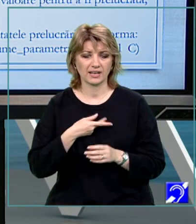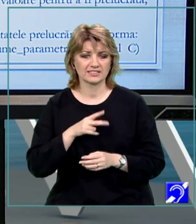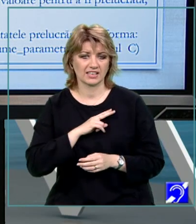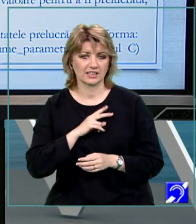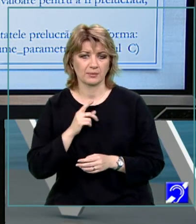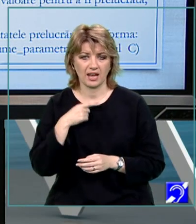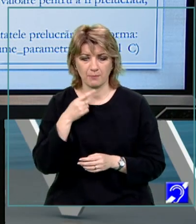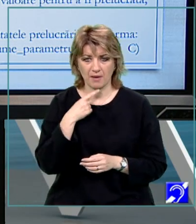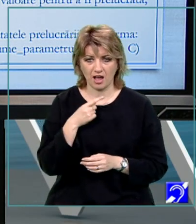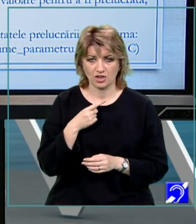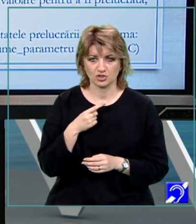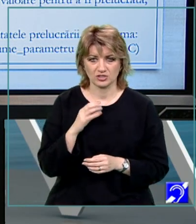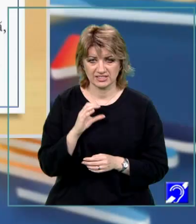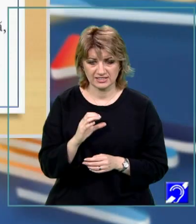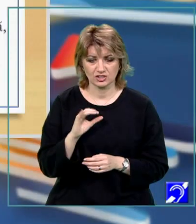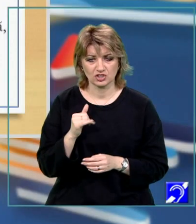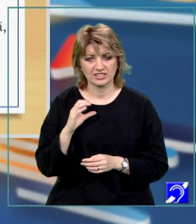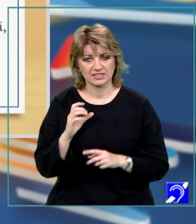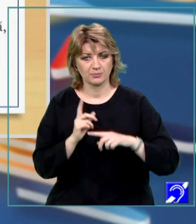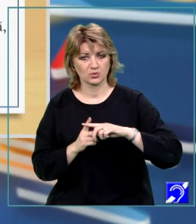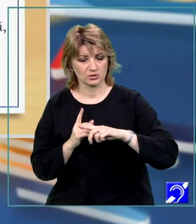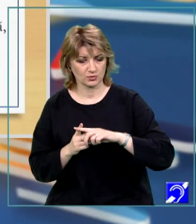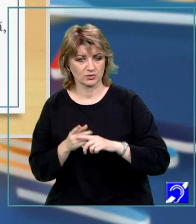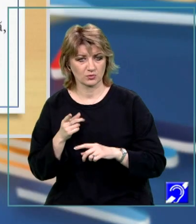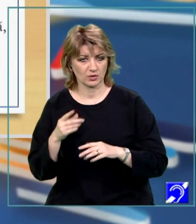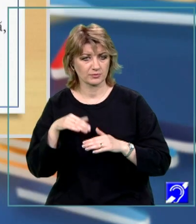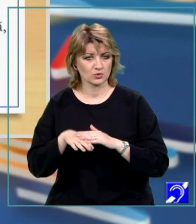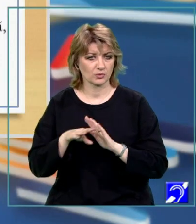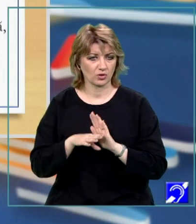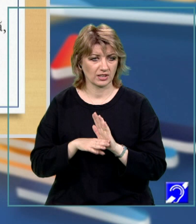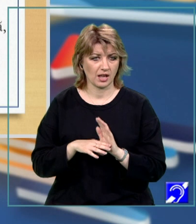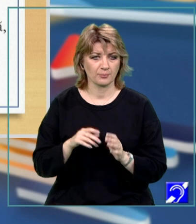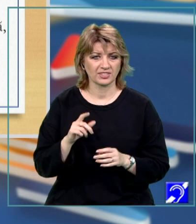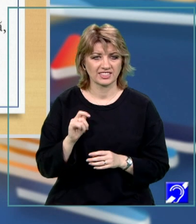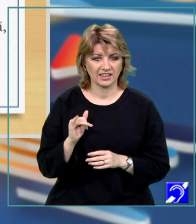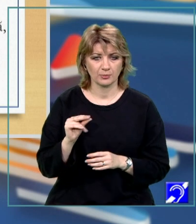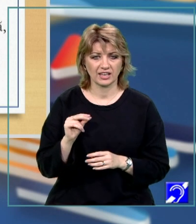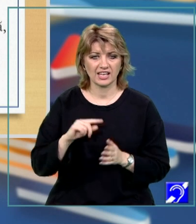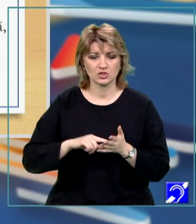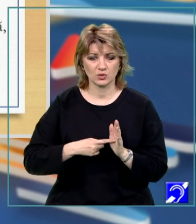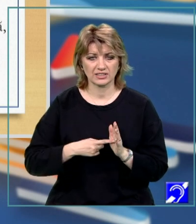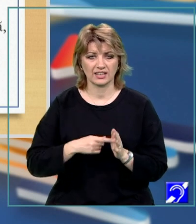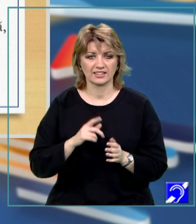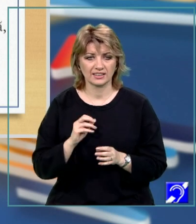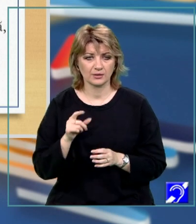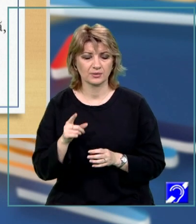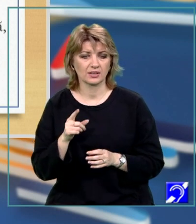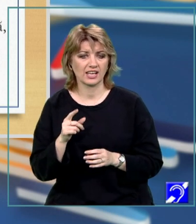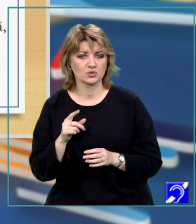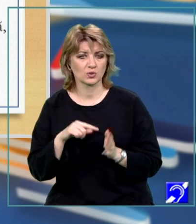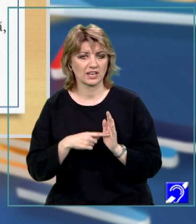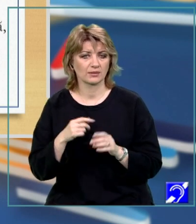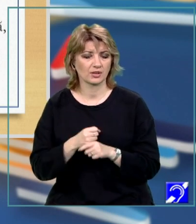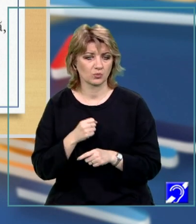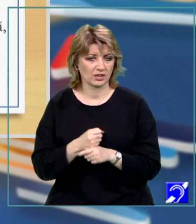în limbajul SI, respectiv SI++, un astfel de subprogram. Tip rezultat reprezintă tipul rezultatului prelucrării efectuate